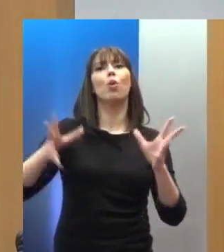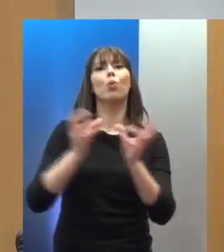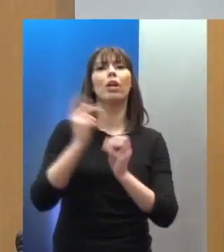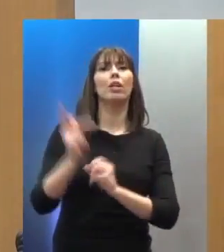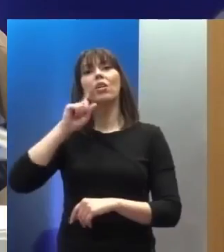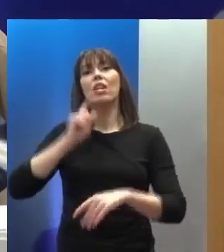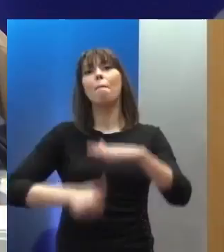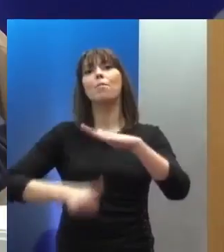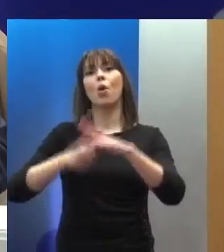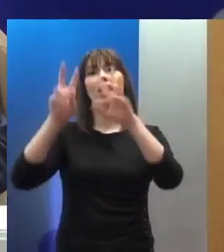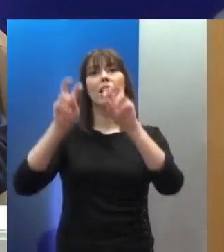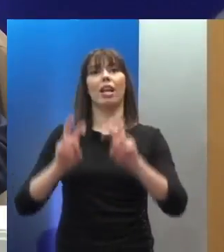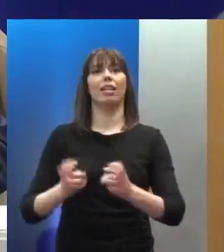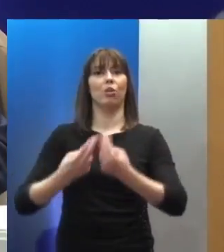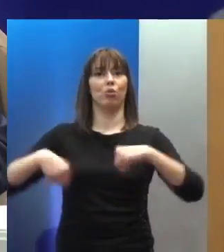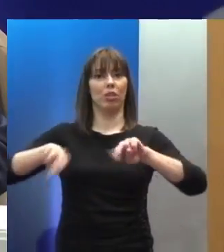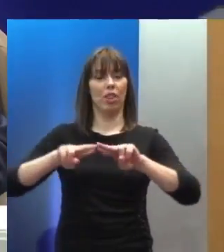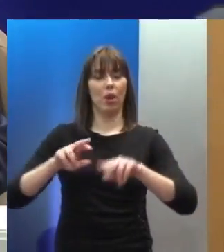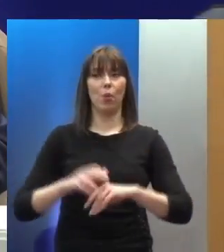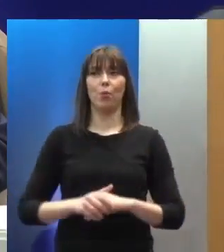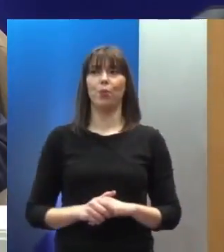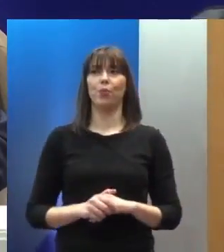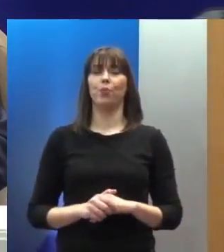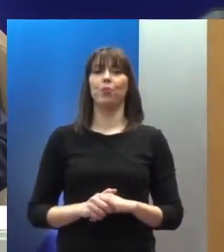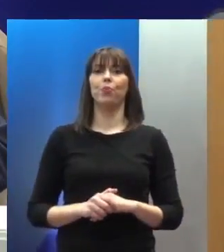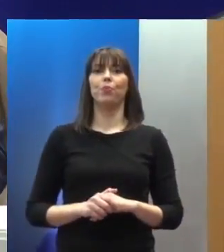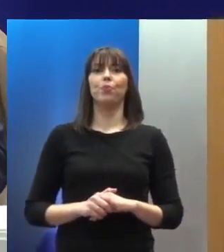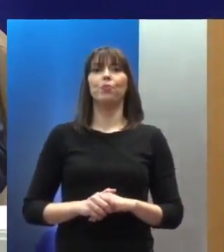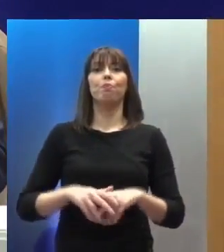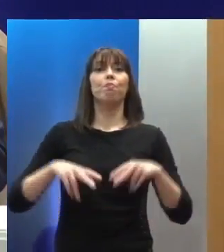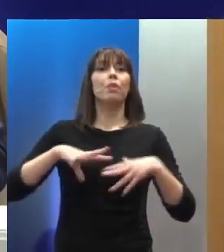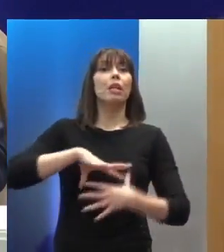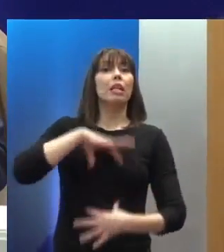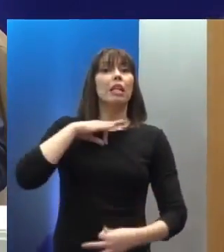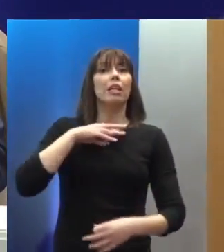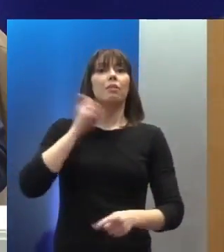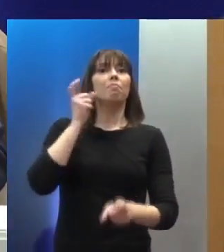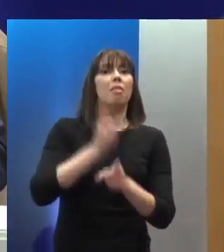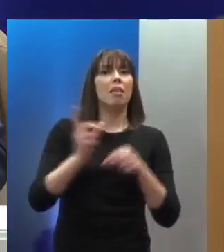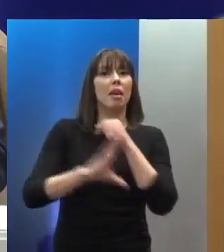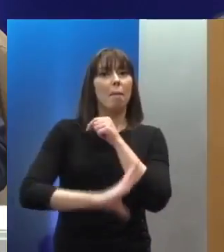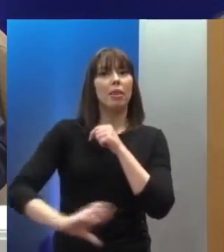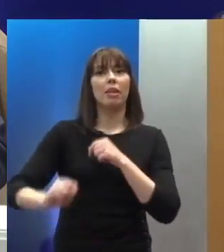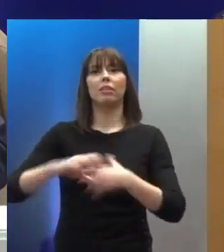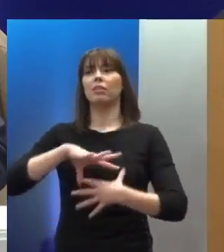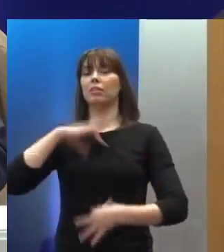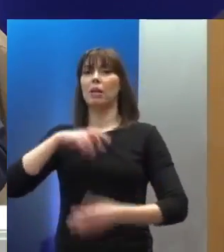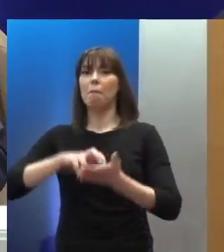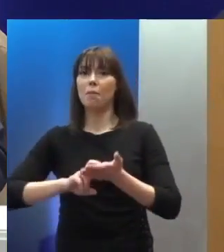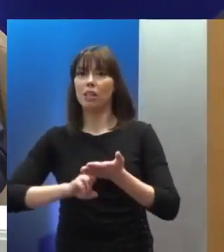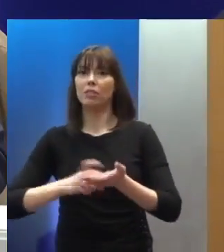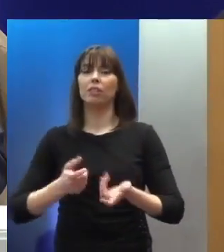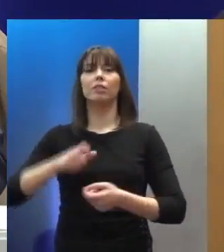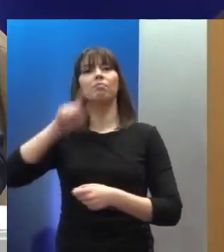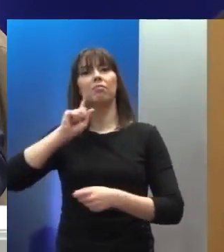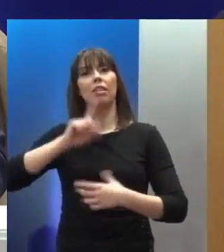Δικαιώματα του ΟΗΕ. Το πρώτο μέρος της ημερίδας είχε συντονιστεί τον Μπρέσβη και μόνιμο αντιπρόσωπο της Ελλάδας στο Συμβούλιο της